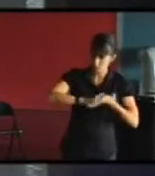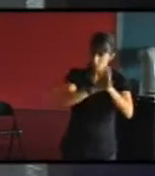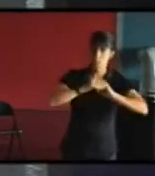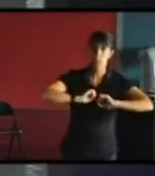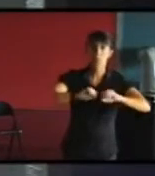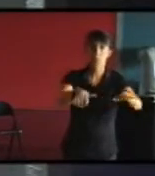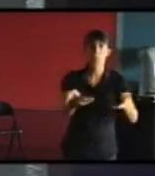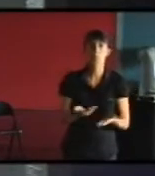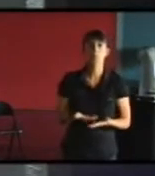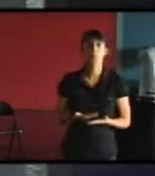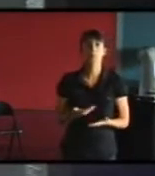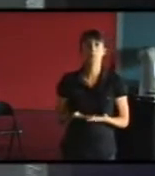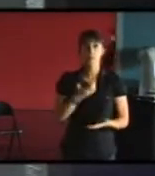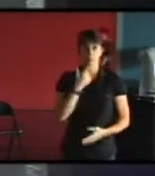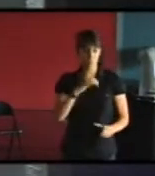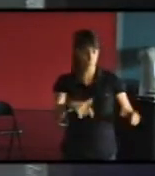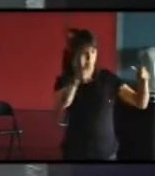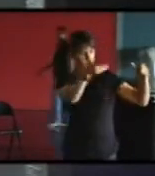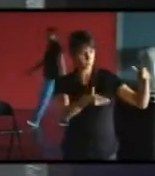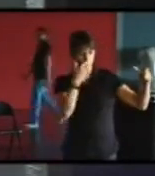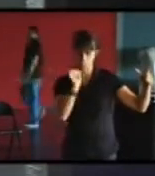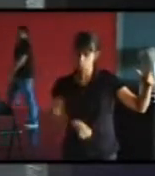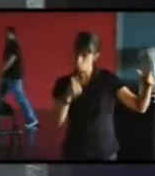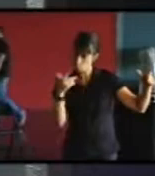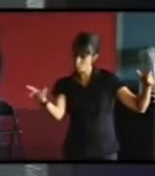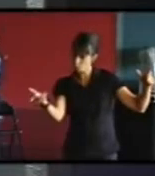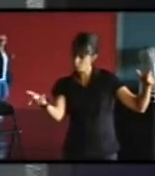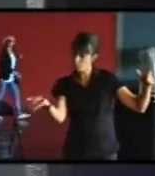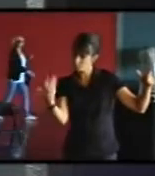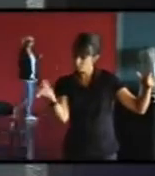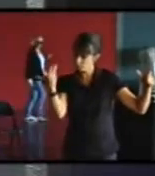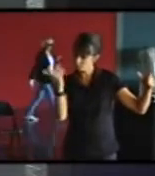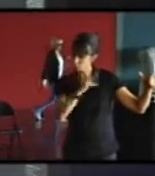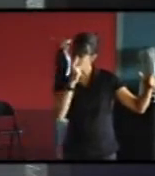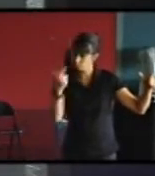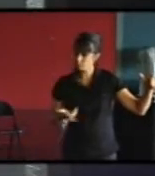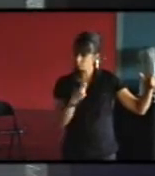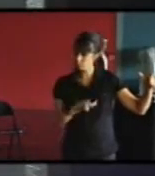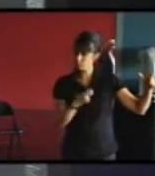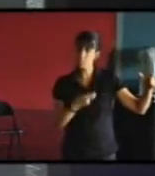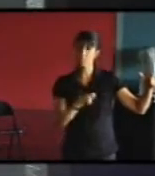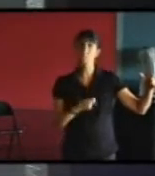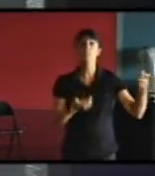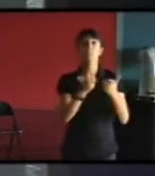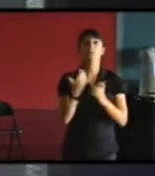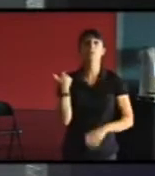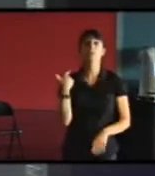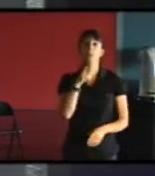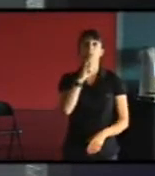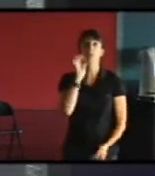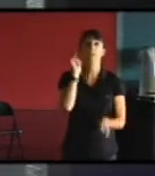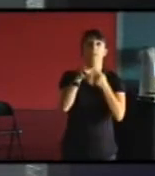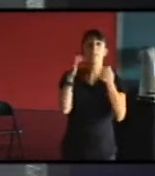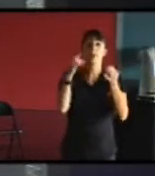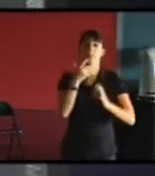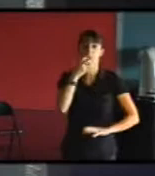est-ce qu'il est sur mon bâtiment est-ce qu'il est sur ce qui se passe à côté ce qui a été très bien dit tout à l'heure sur la question des réseaux de chaleur ou des possibilités de